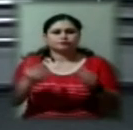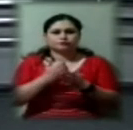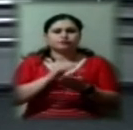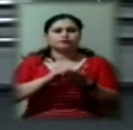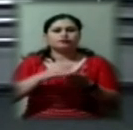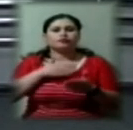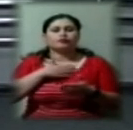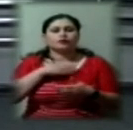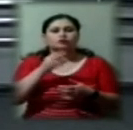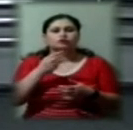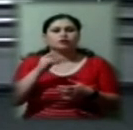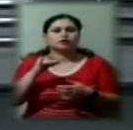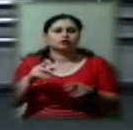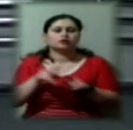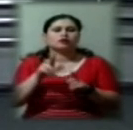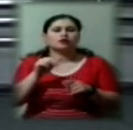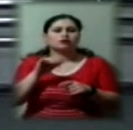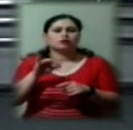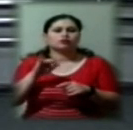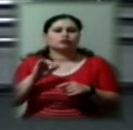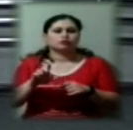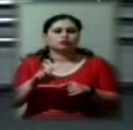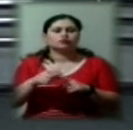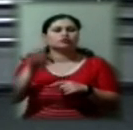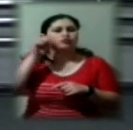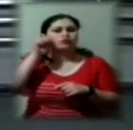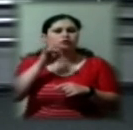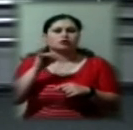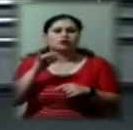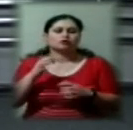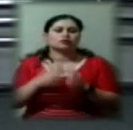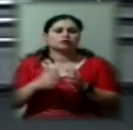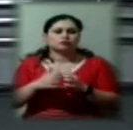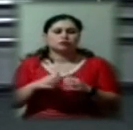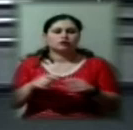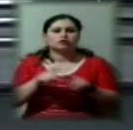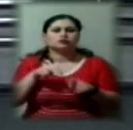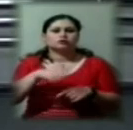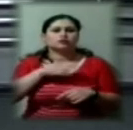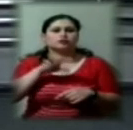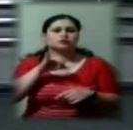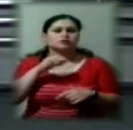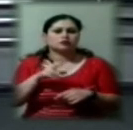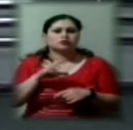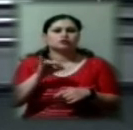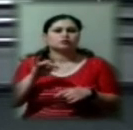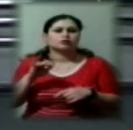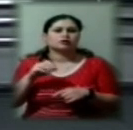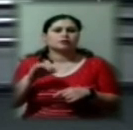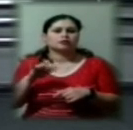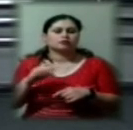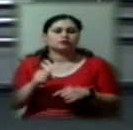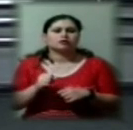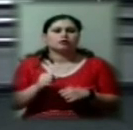сторінки у соцмережах та каналу Ютьюбі. Слухайте українське радіо Харсон. Заходьте на наш сайт Суспільне медіа. А